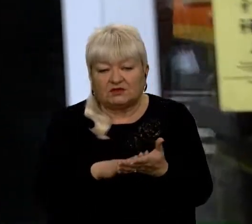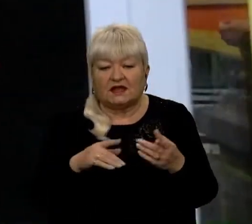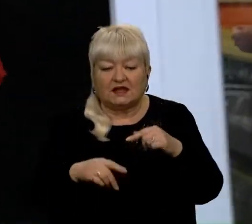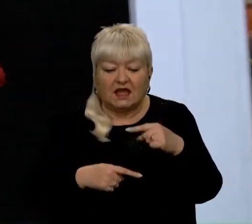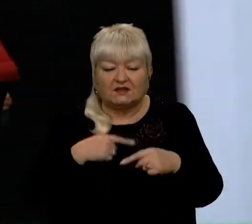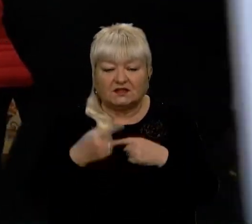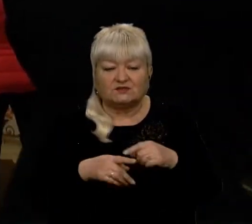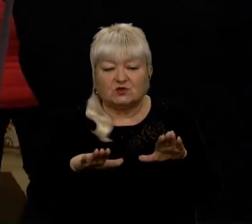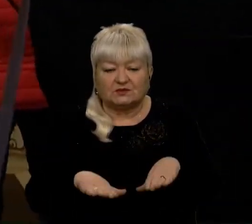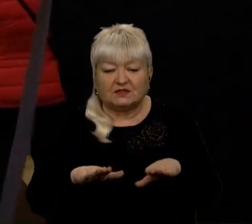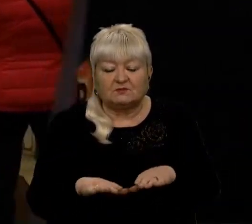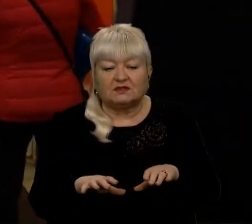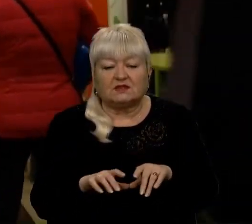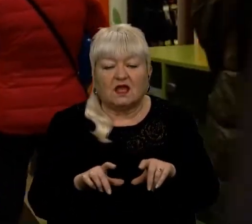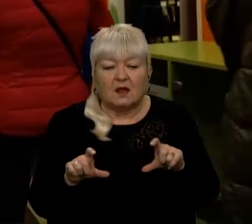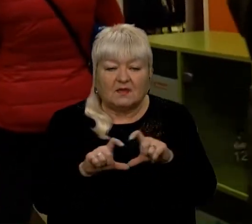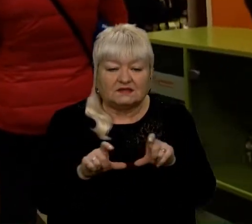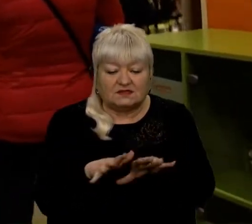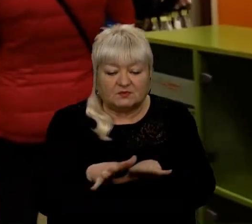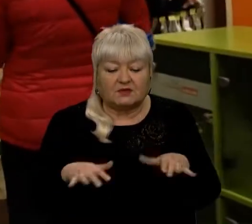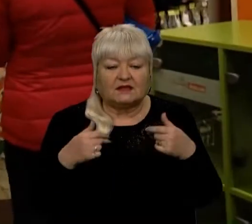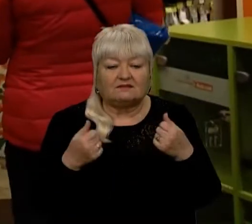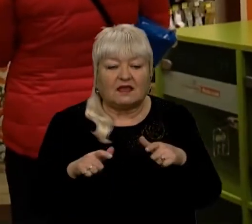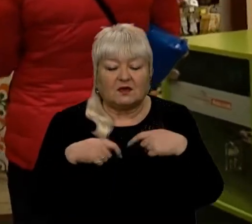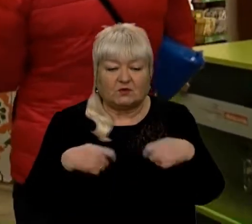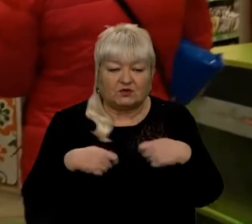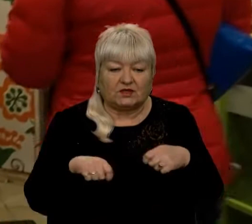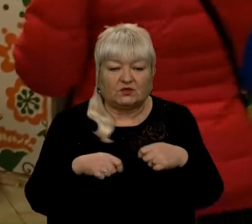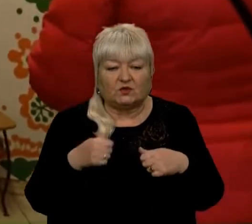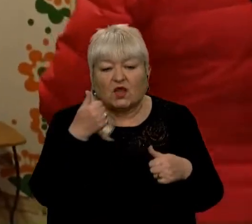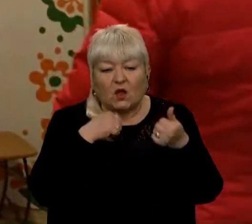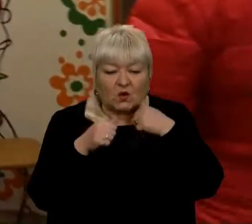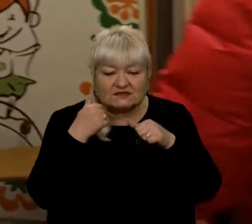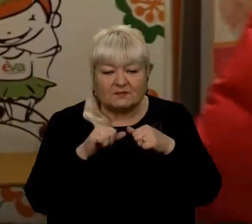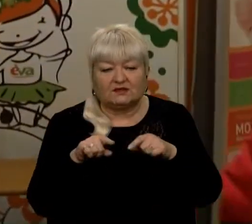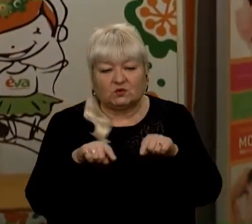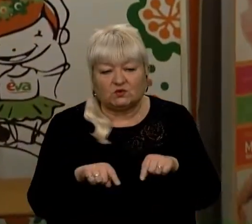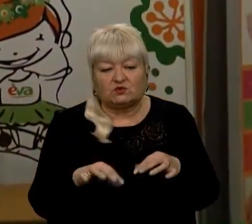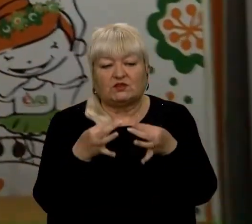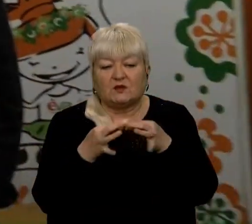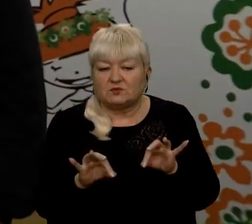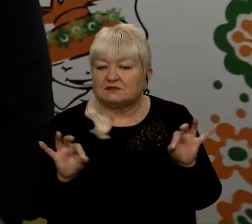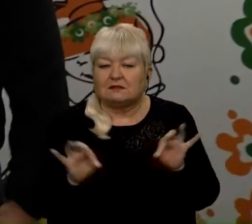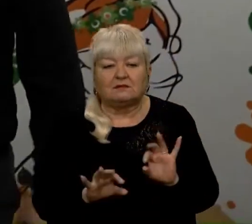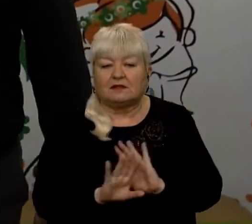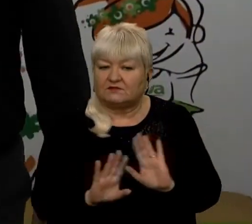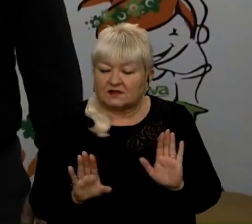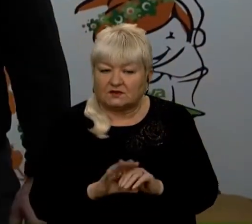– магазин із мережі, де продають косметику і засоби гігієни. І сюди мене впустили не одразу.